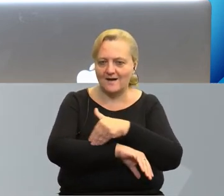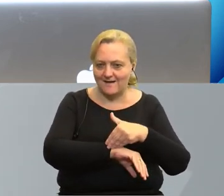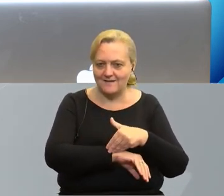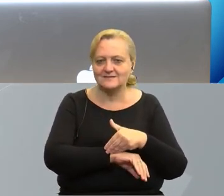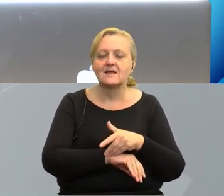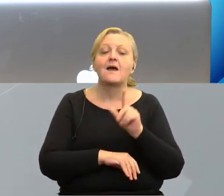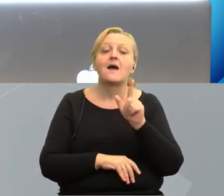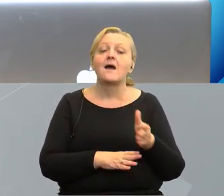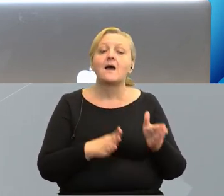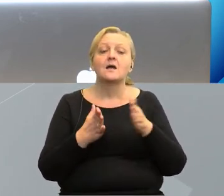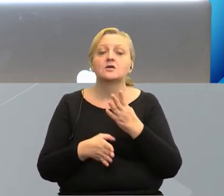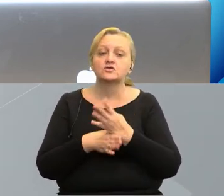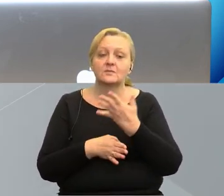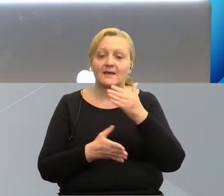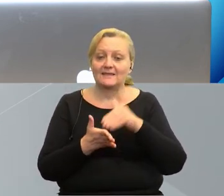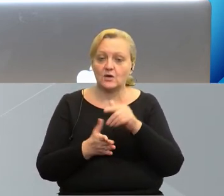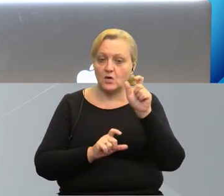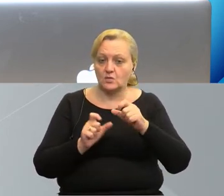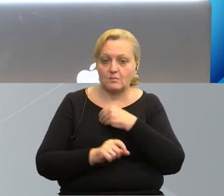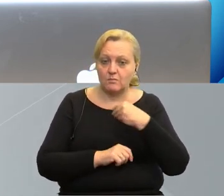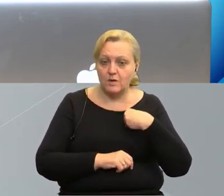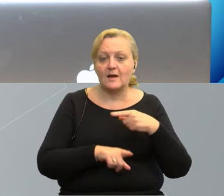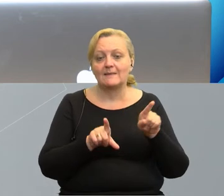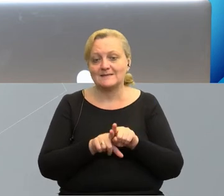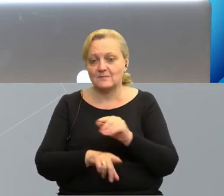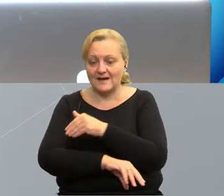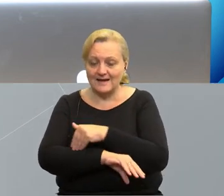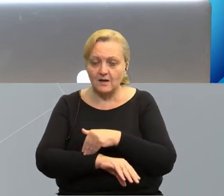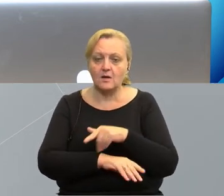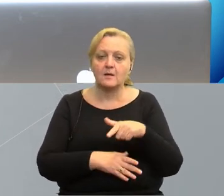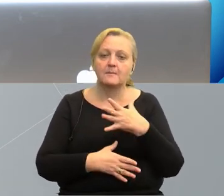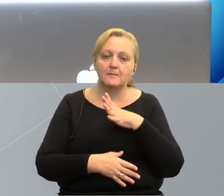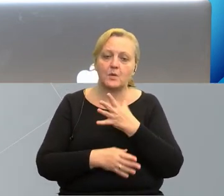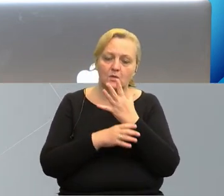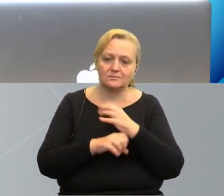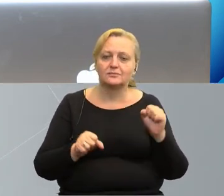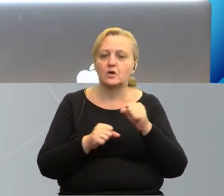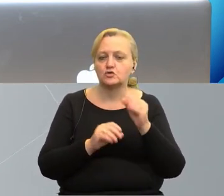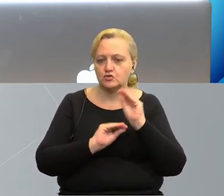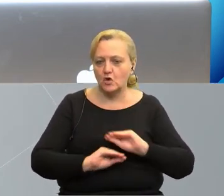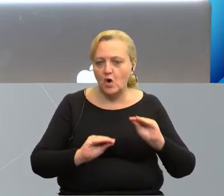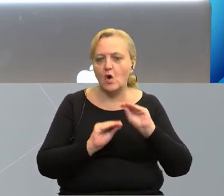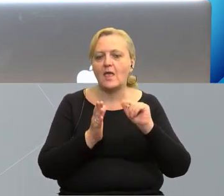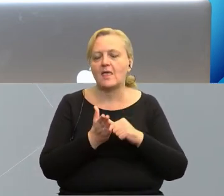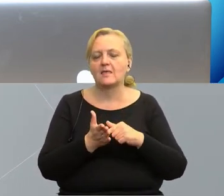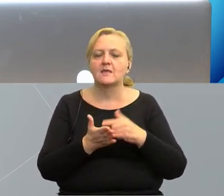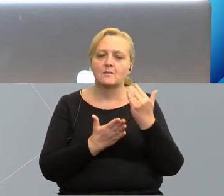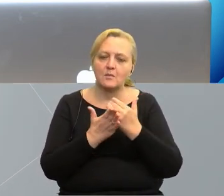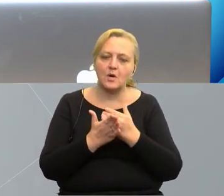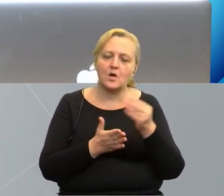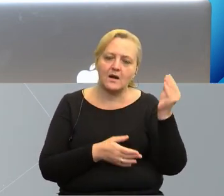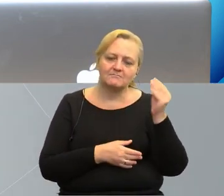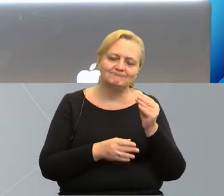Ponad 45 tysięcy osób z Polski, z zagranicy ukończyło szkolenia, programy edukacyjne,